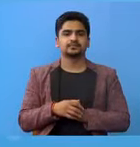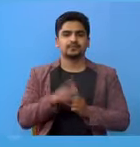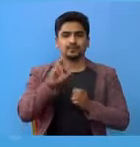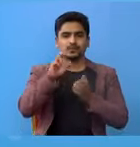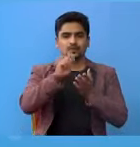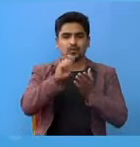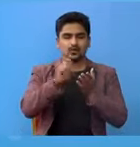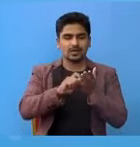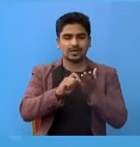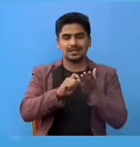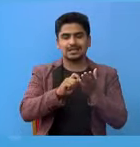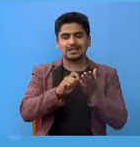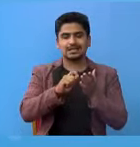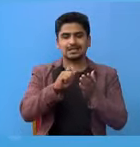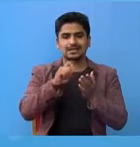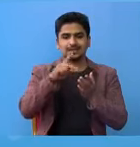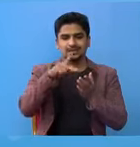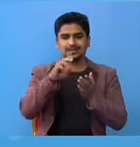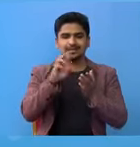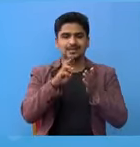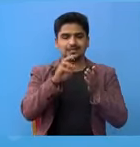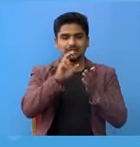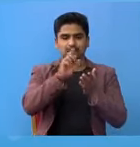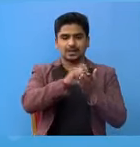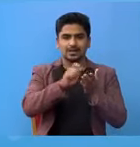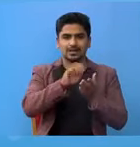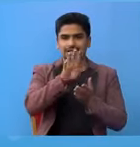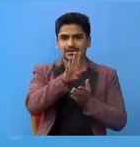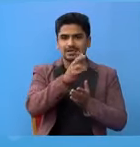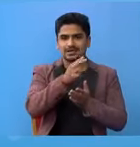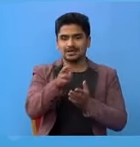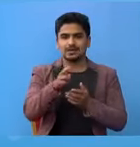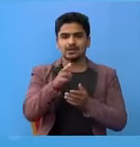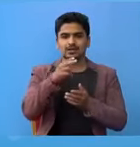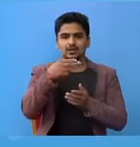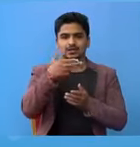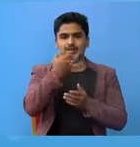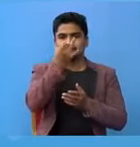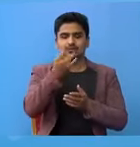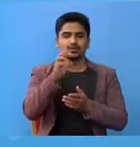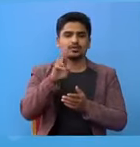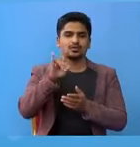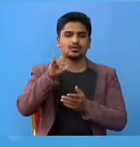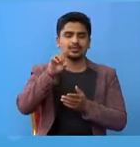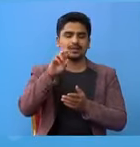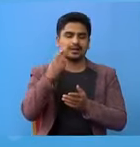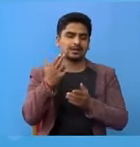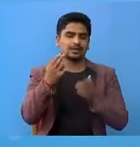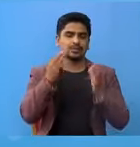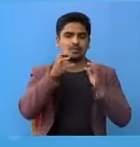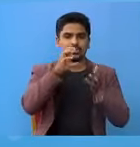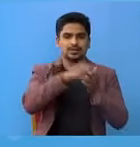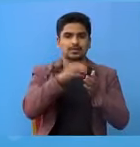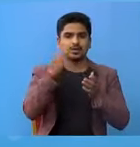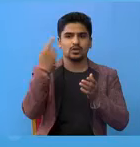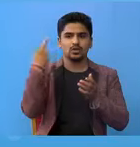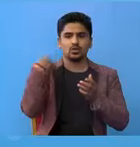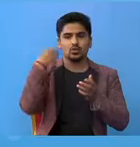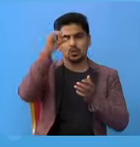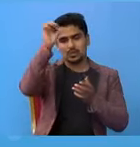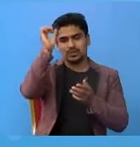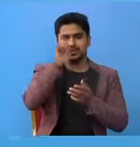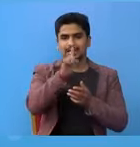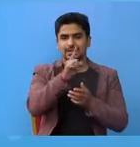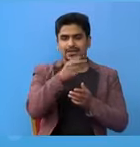दोईलेक आटी PCR प्रयुक्साला मां दोईलेक का चार जना चौर जारी नगर पाली का PCR प्रयुक्साला मां रुकुम पस्तिम का एक